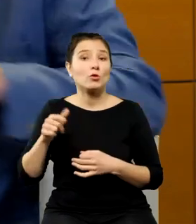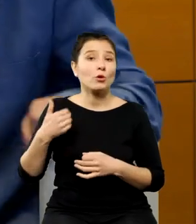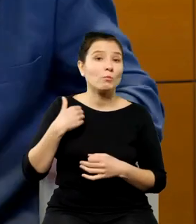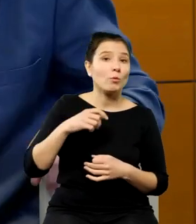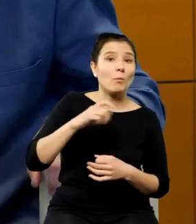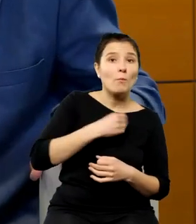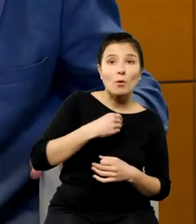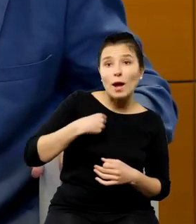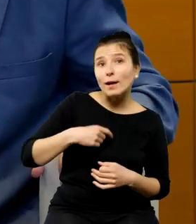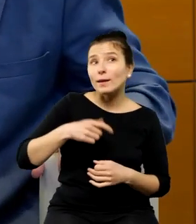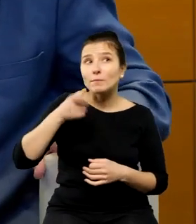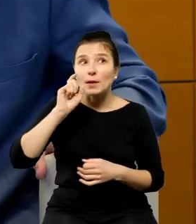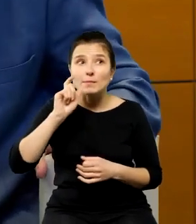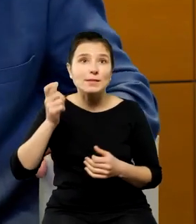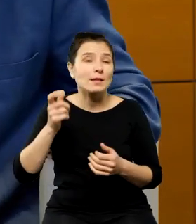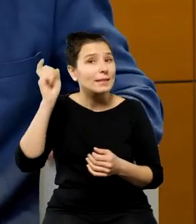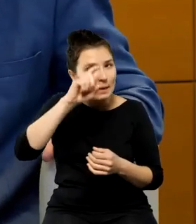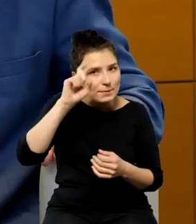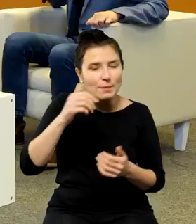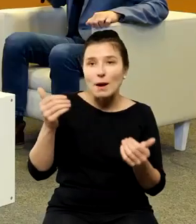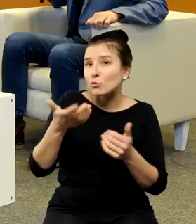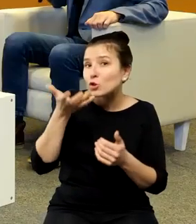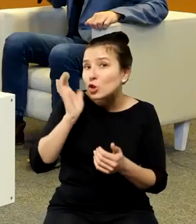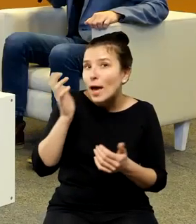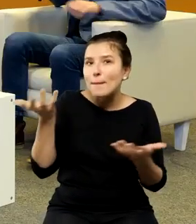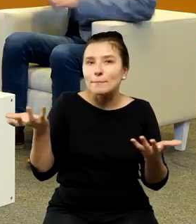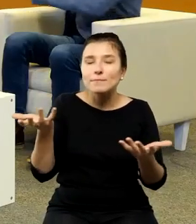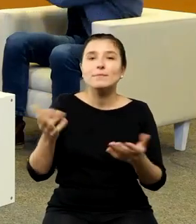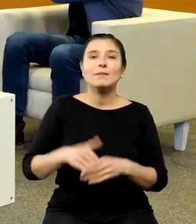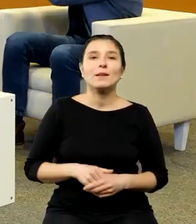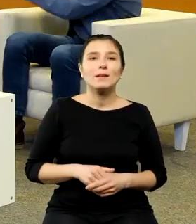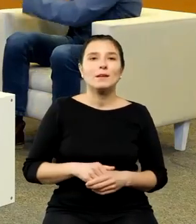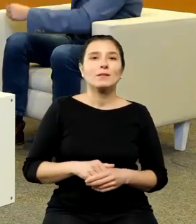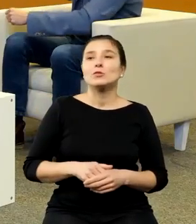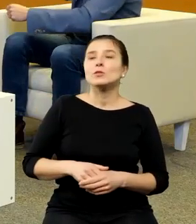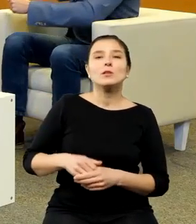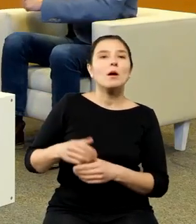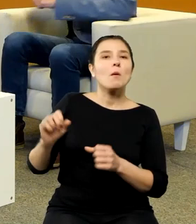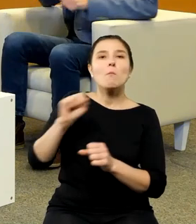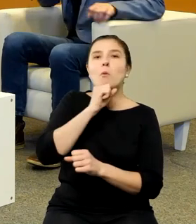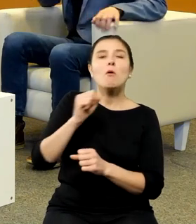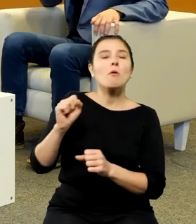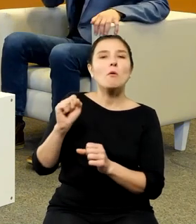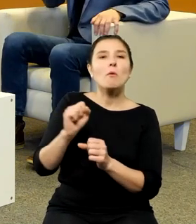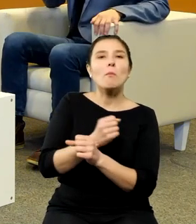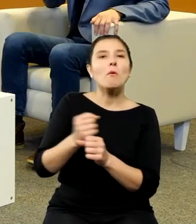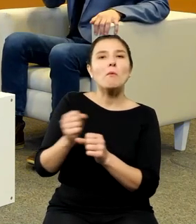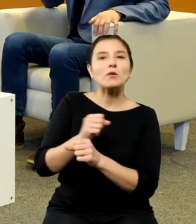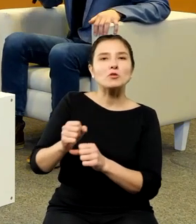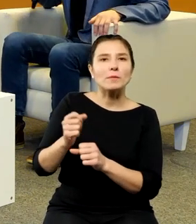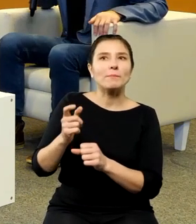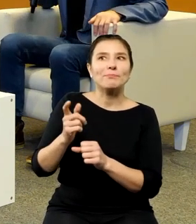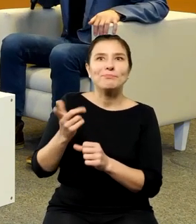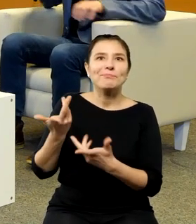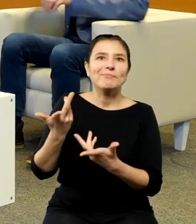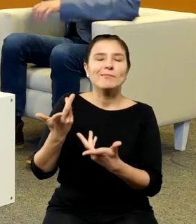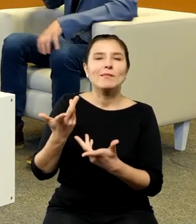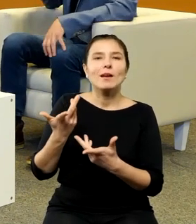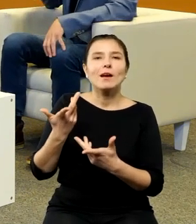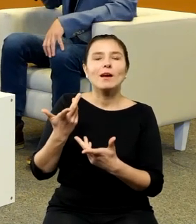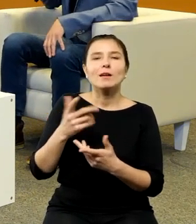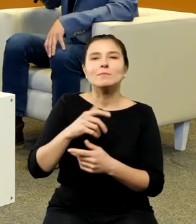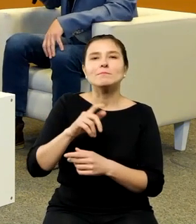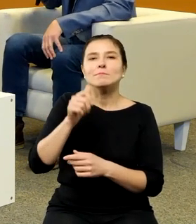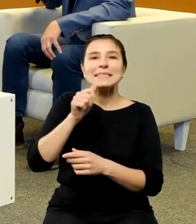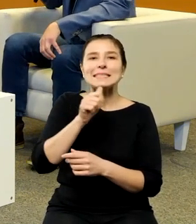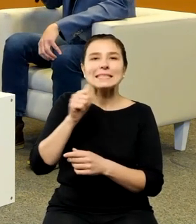Czechem jak słyszeliśmy czy był bardziej mistykiem i kimś kto rozmawiał z Bogiem czy właśnie geniuszem